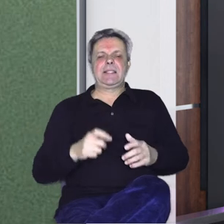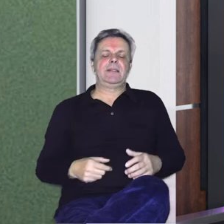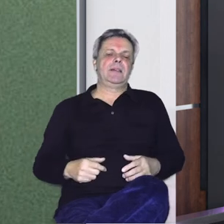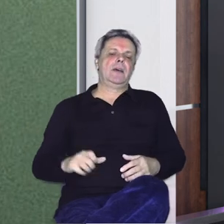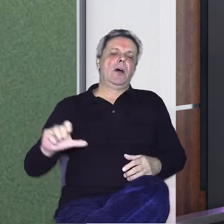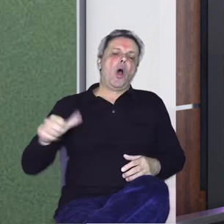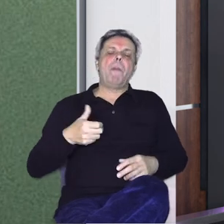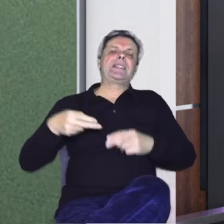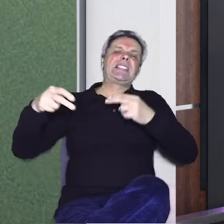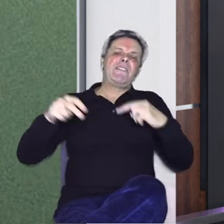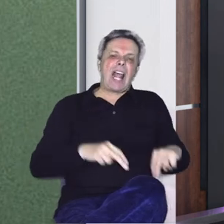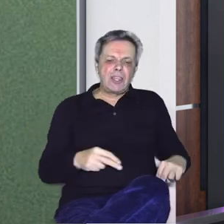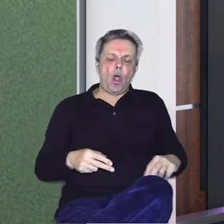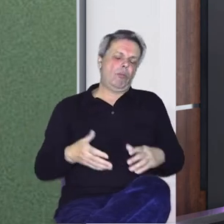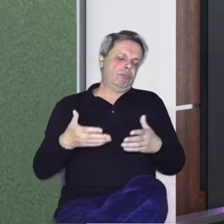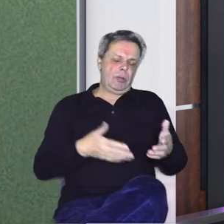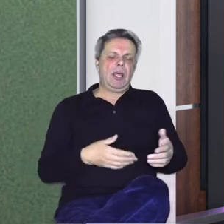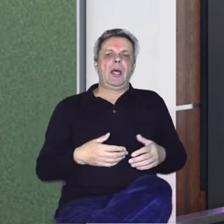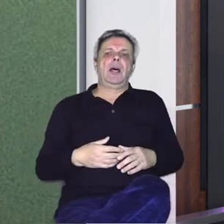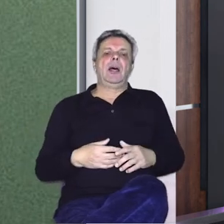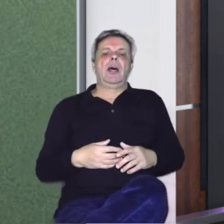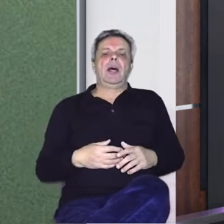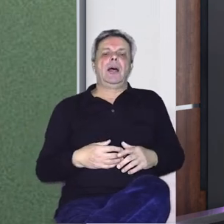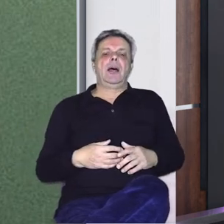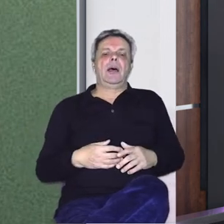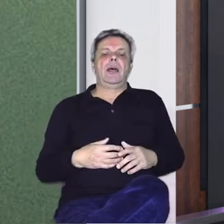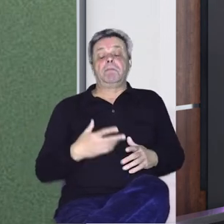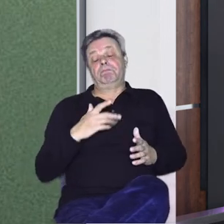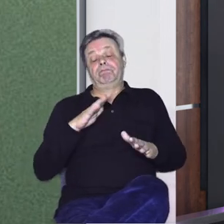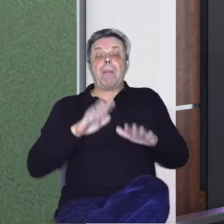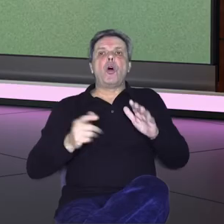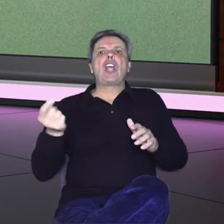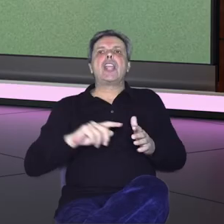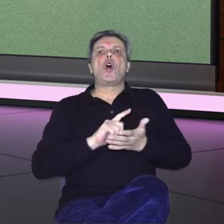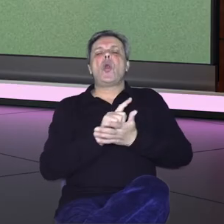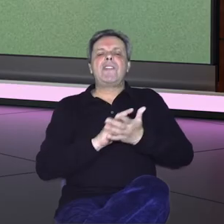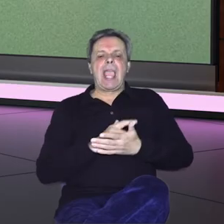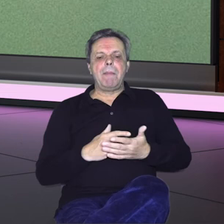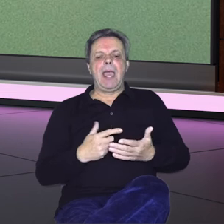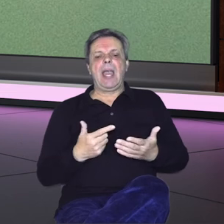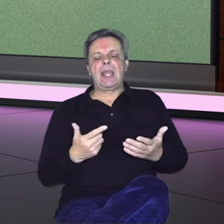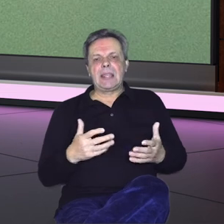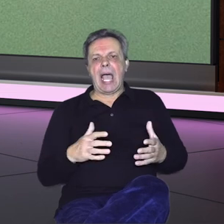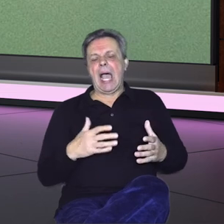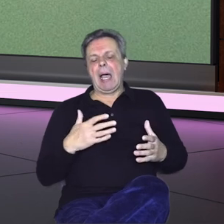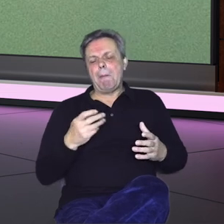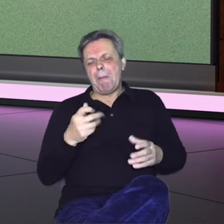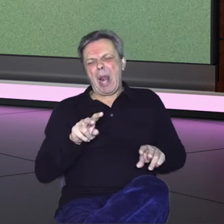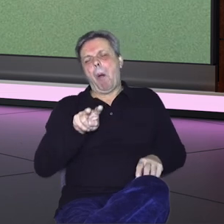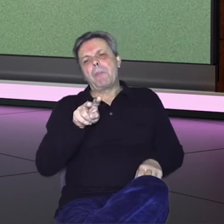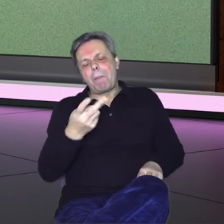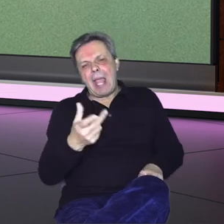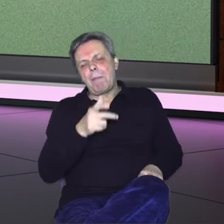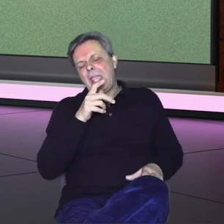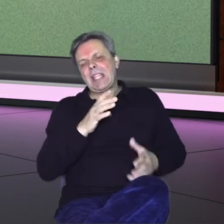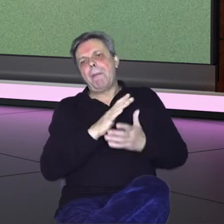ponovno sam se vratio na Radio Delta. I onda sam odlučio da možda je došlo vrijeme da malo sve to skupa promijenim i da